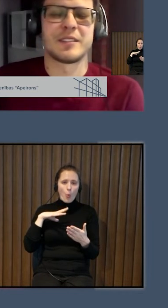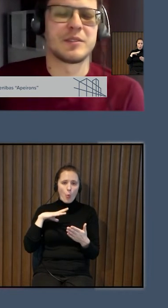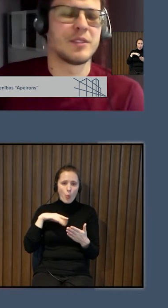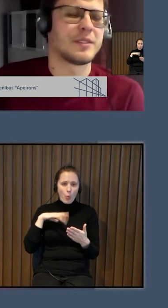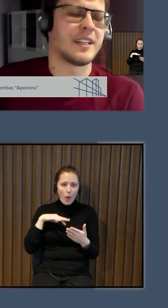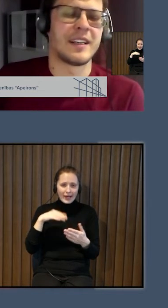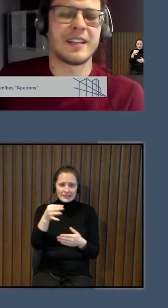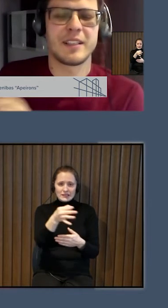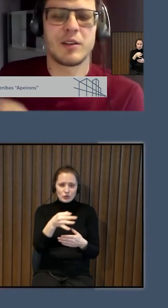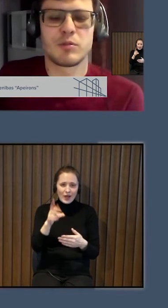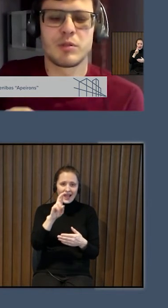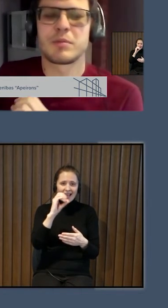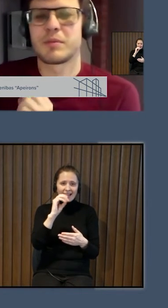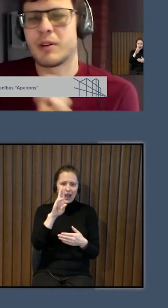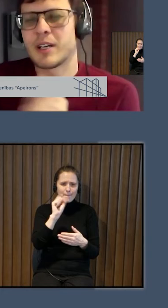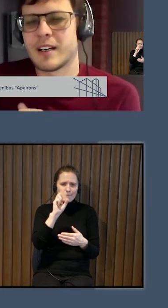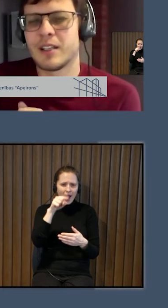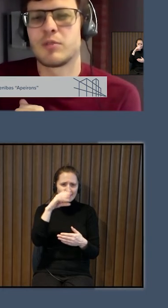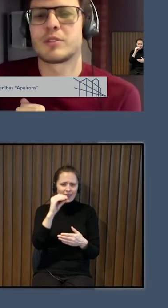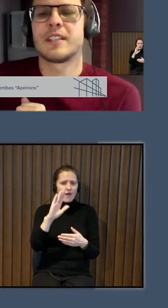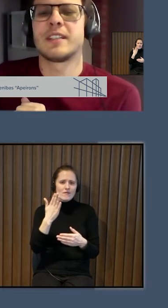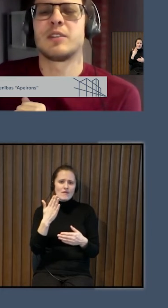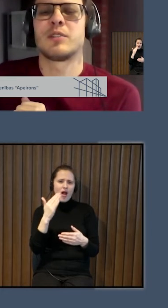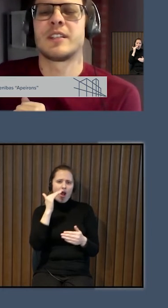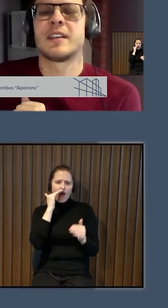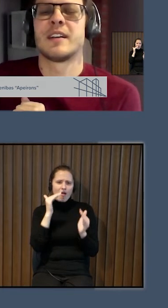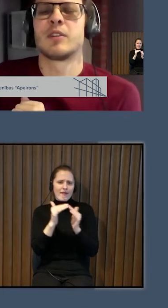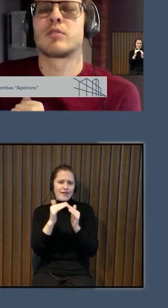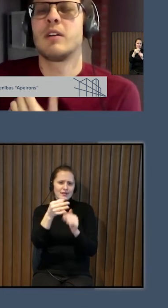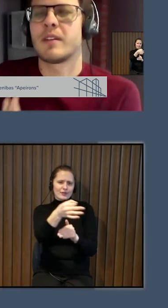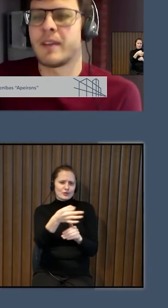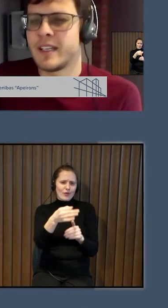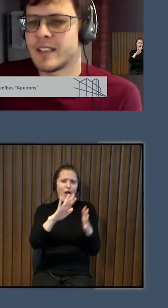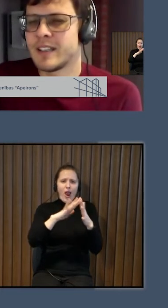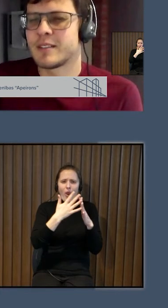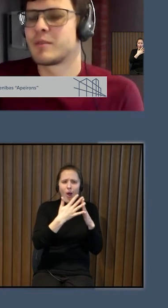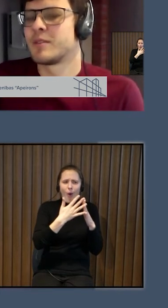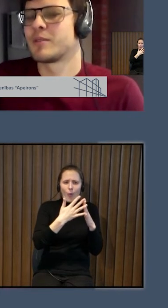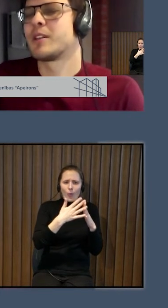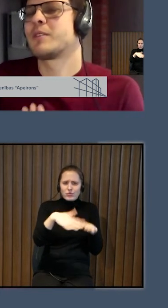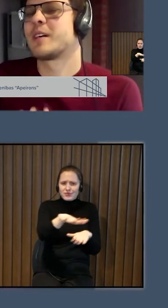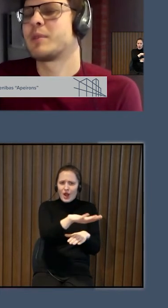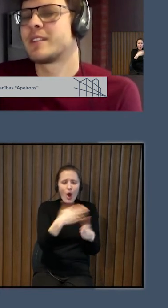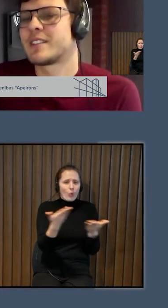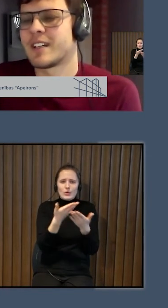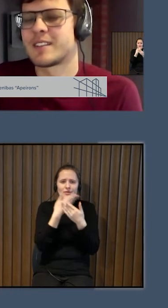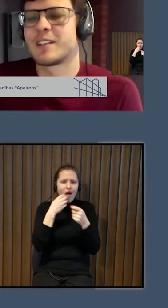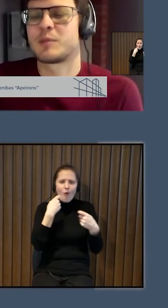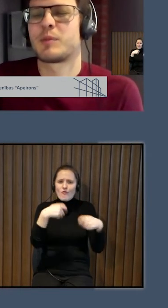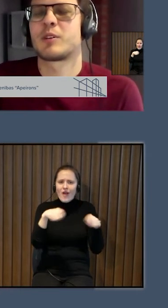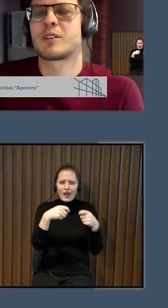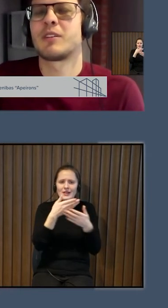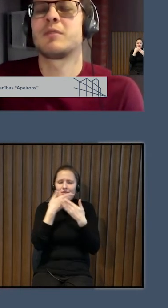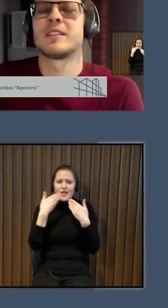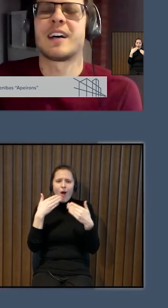Rēzaknes novadā arī kaut kādā lauku teritorijā, kur nav ne veikala, kur nav ne sabiedriskā